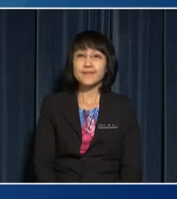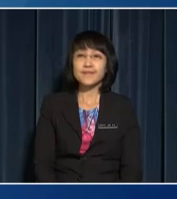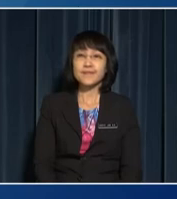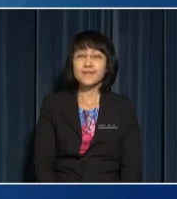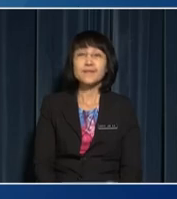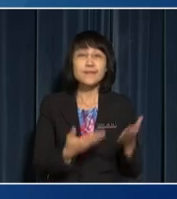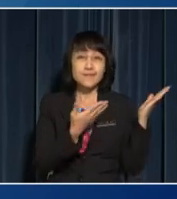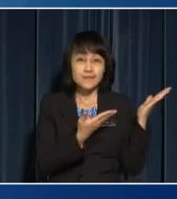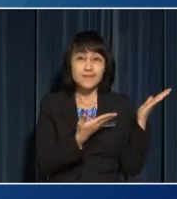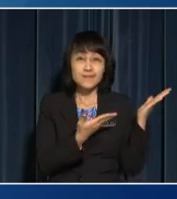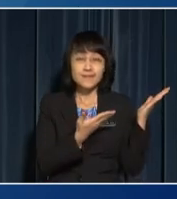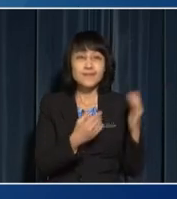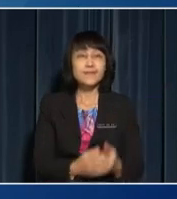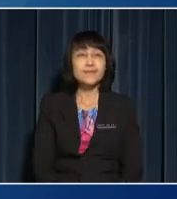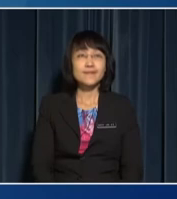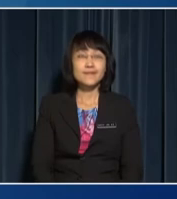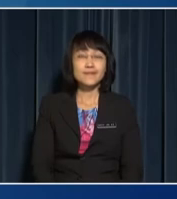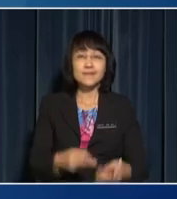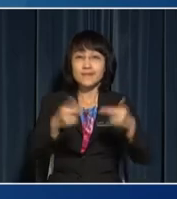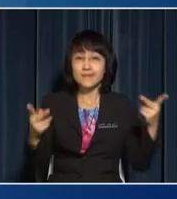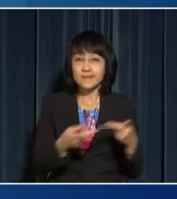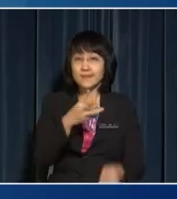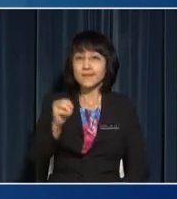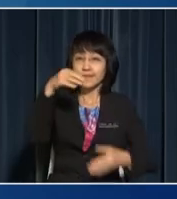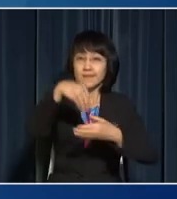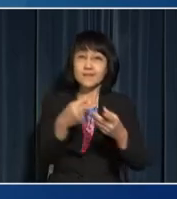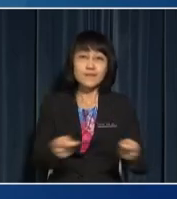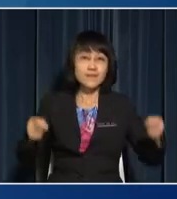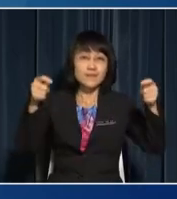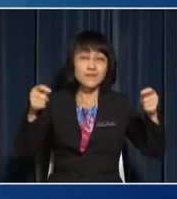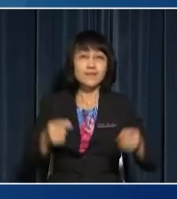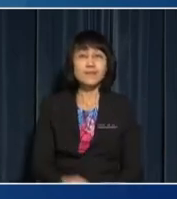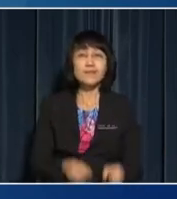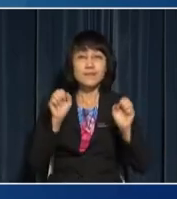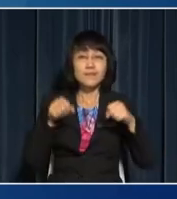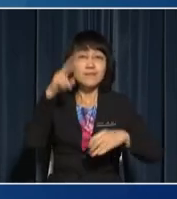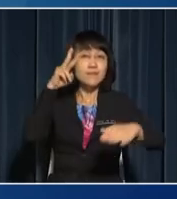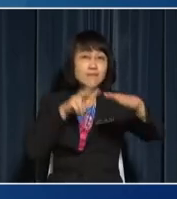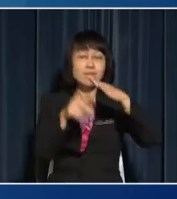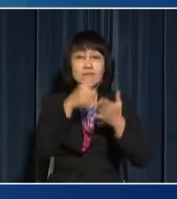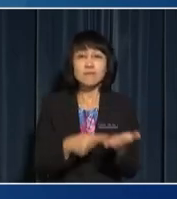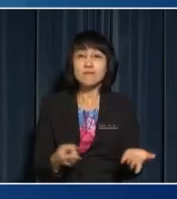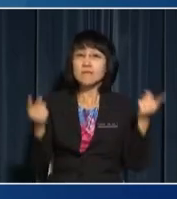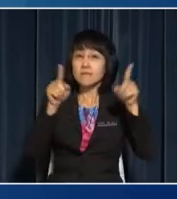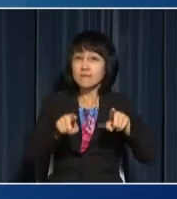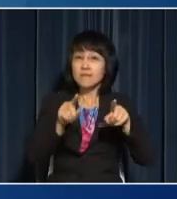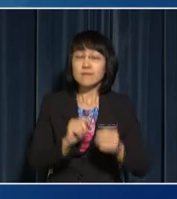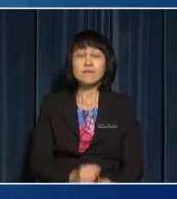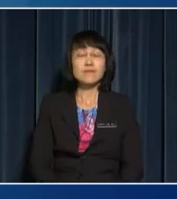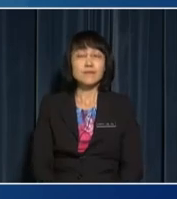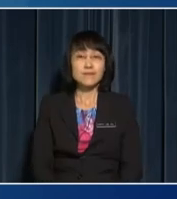Like this And place them into the tank Can you predict what will happen to them?